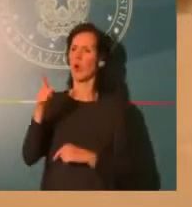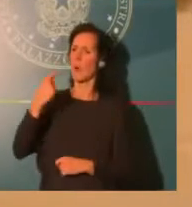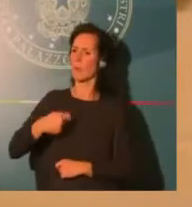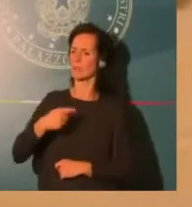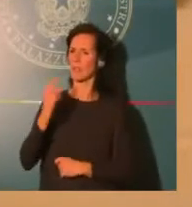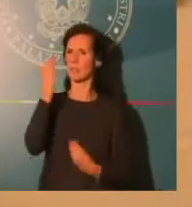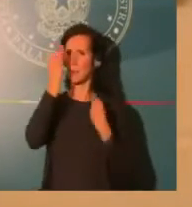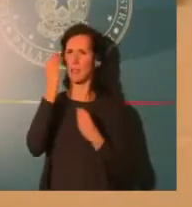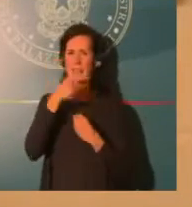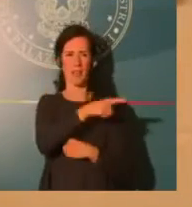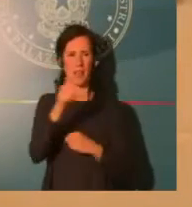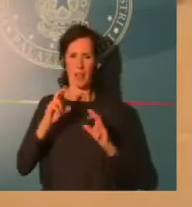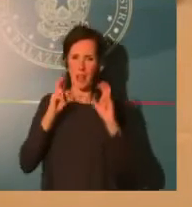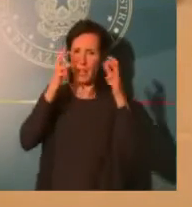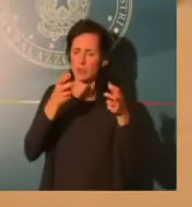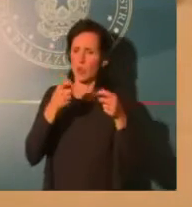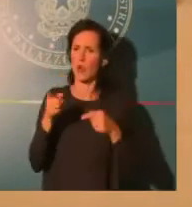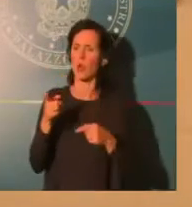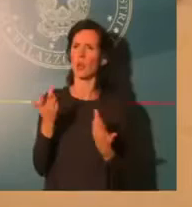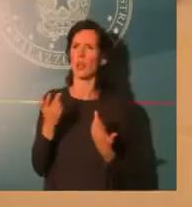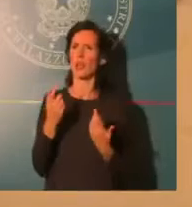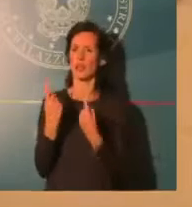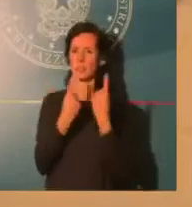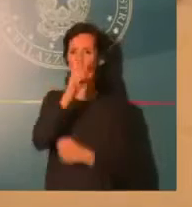'orientamento politico, in questo caso di estrema destra.